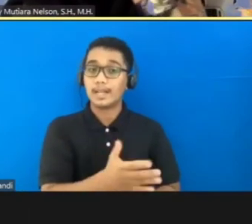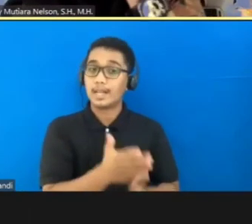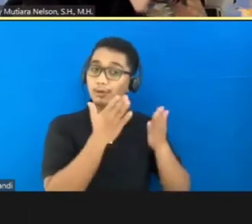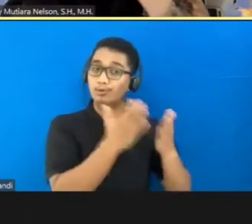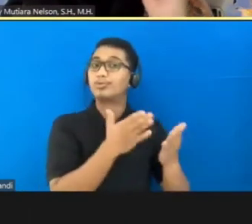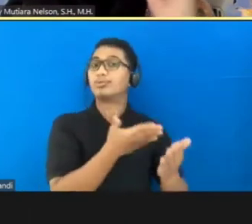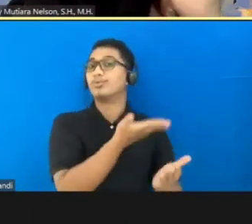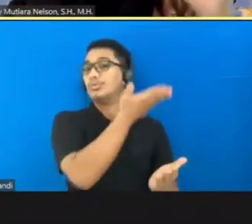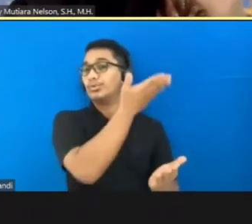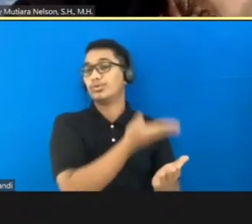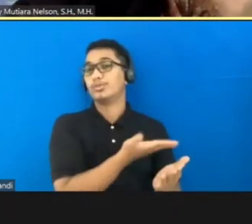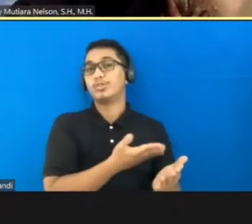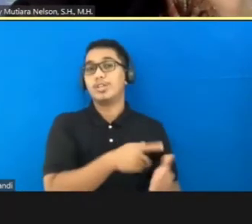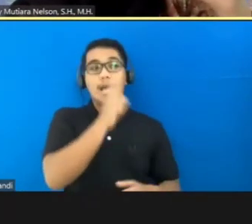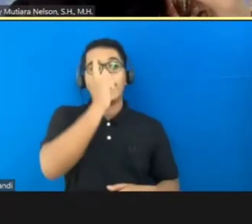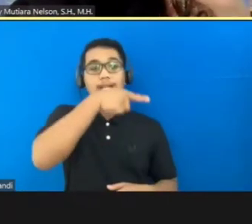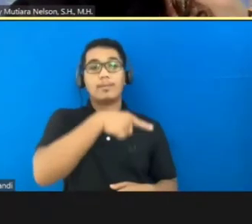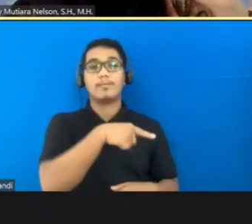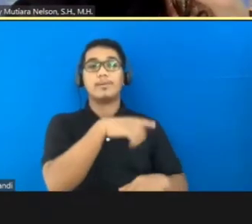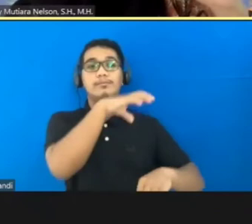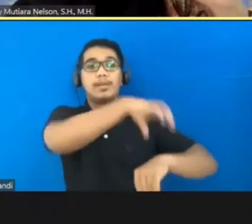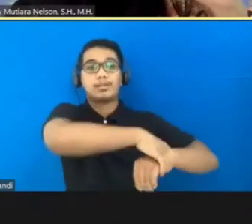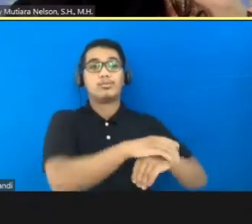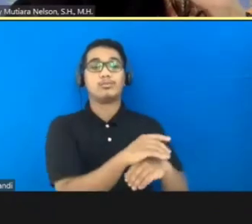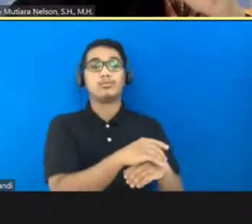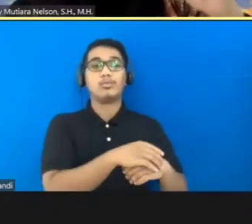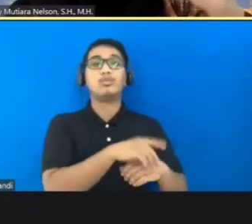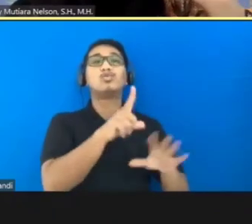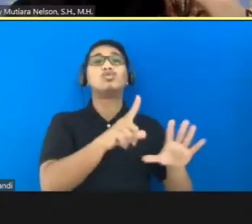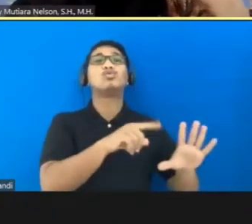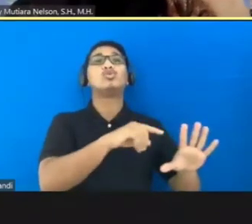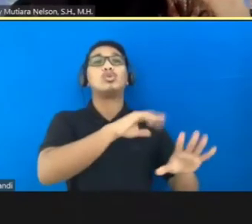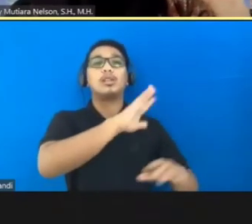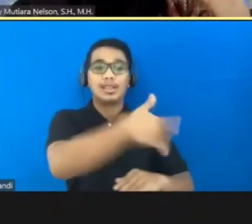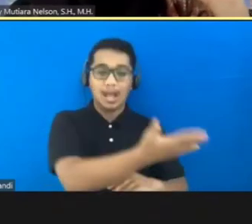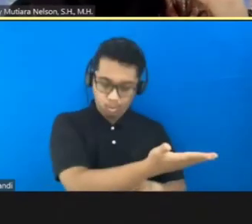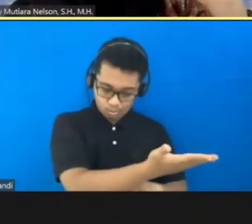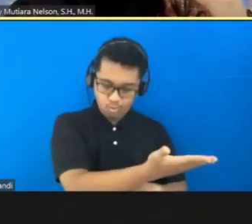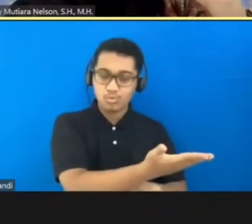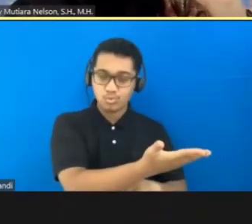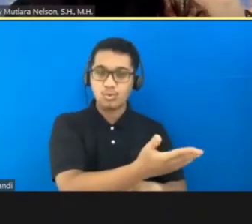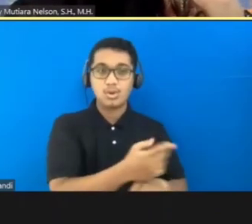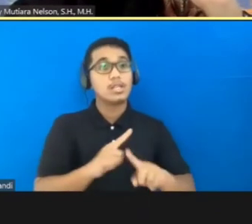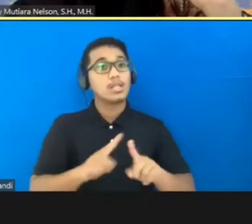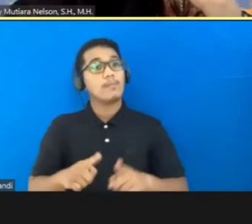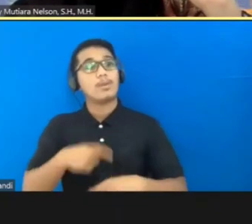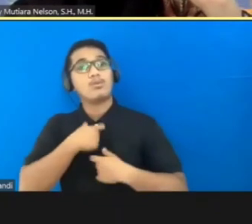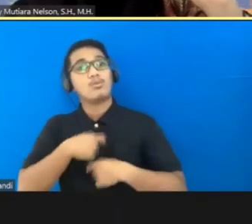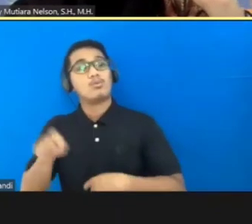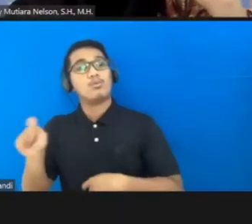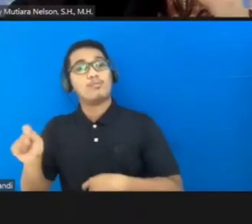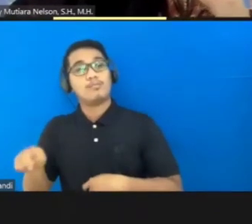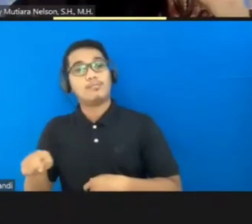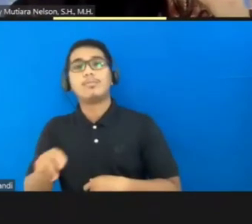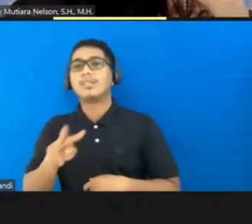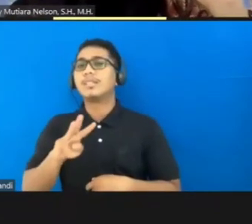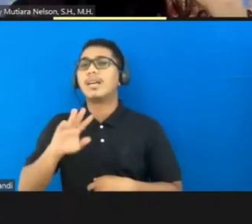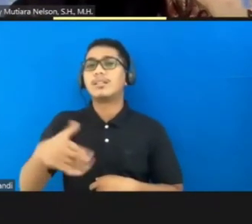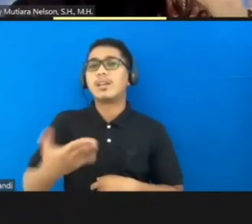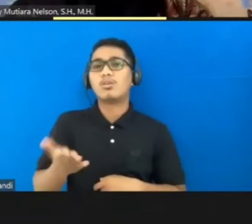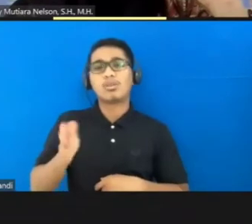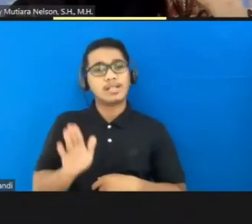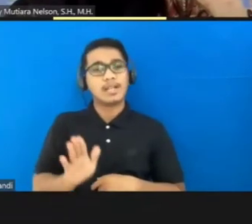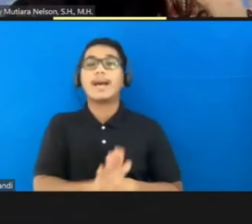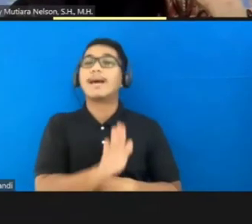ancaman pidananya itu 7 tahun yang bisa. Nah sementara hakim hanya bisa memutus 3 tahun. Nanti